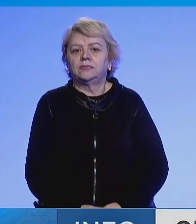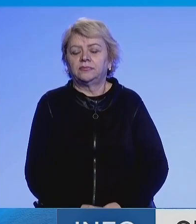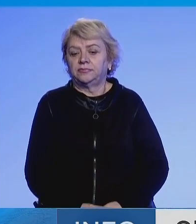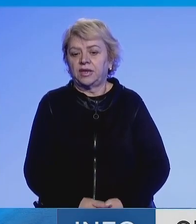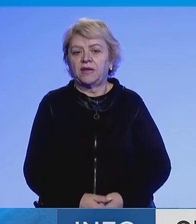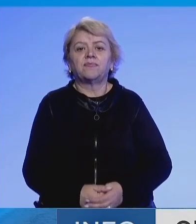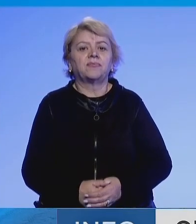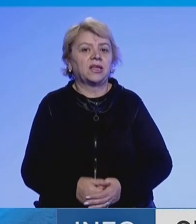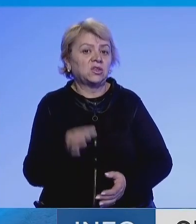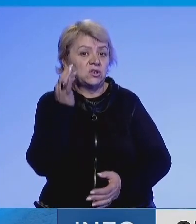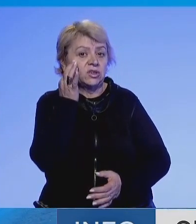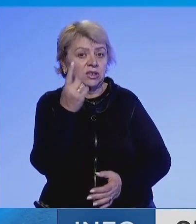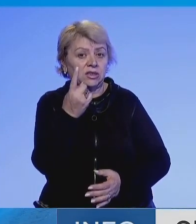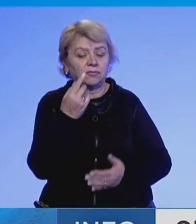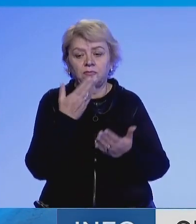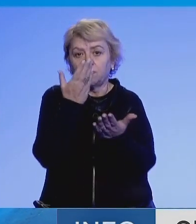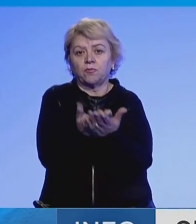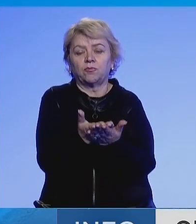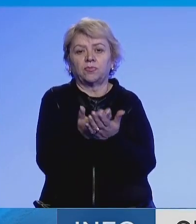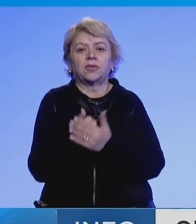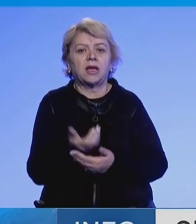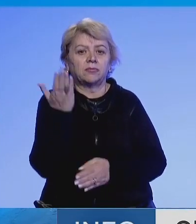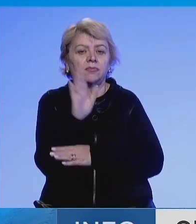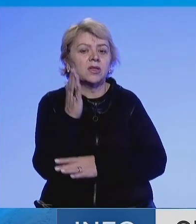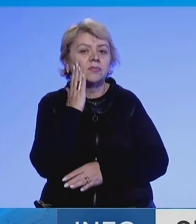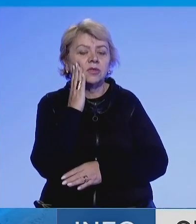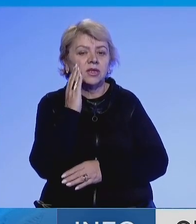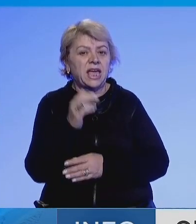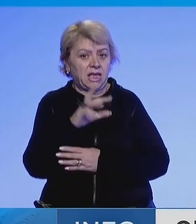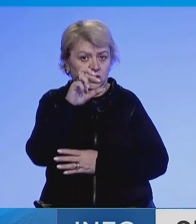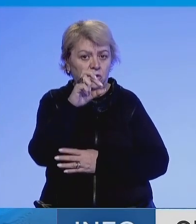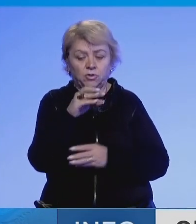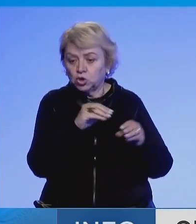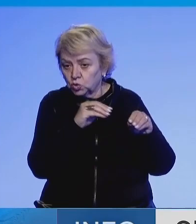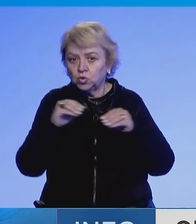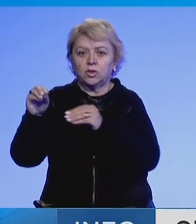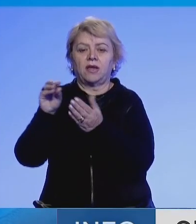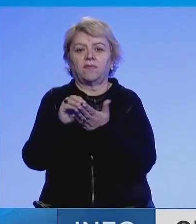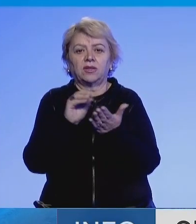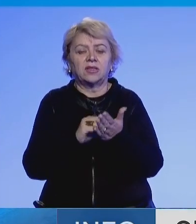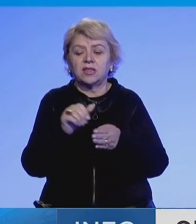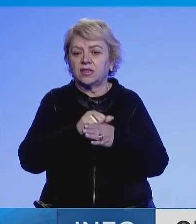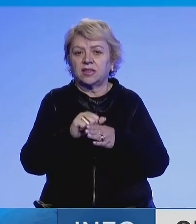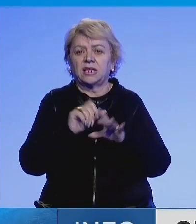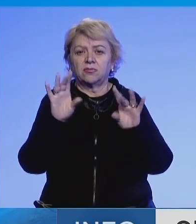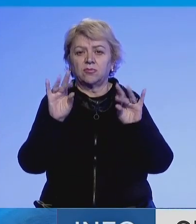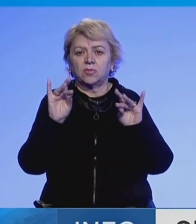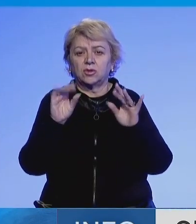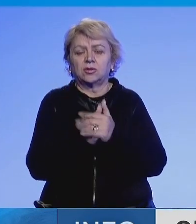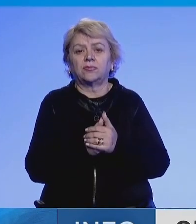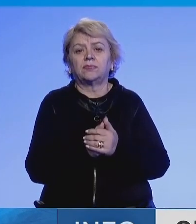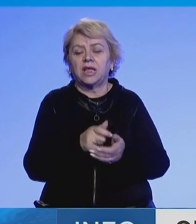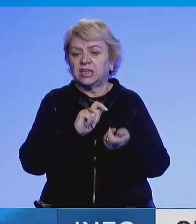Vetëm një dit pas propozimit e emisarit Amerikan Gabrieles Skobar për shtyrje të afatit prej 10 mua ishtë vendimit për